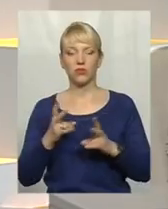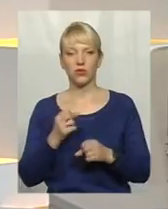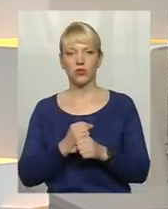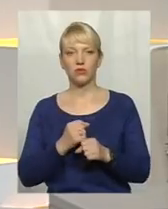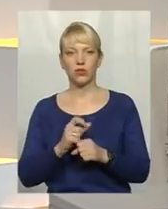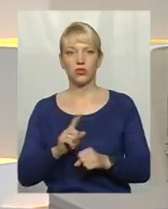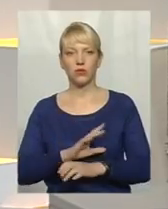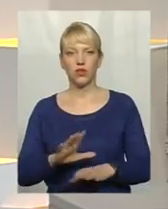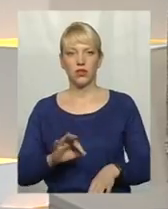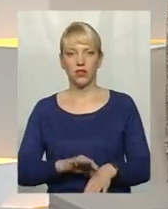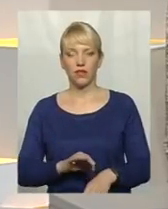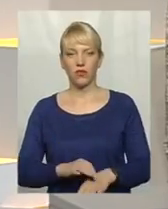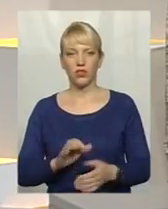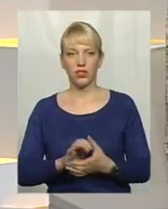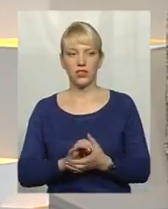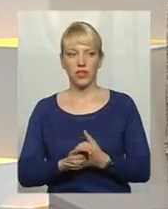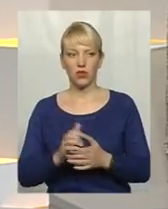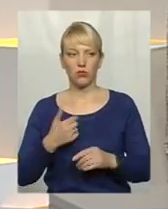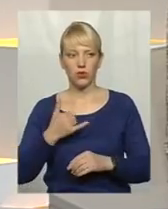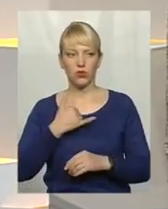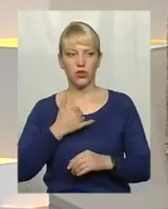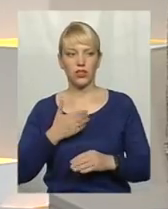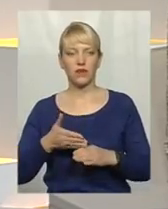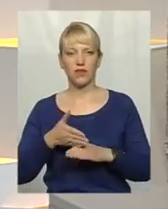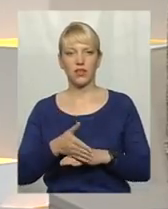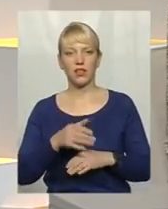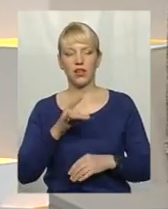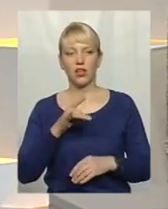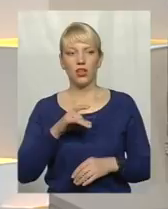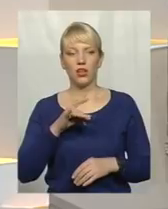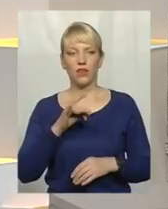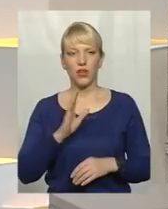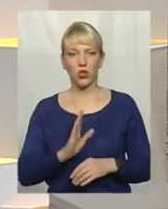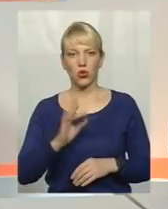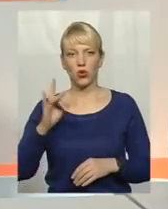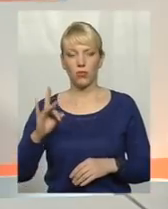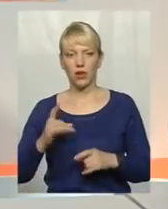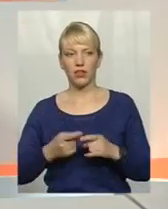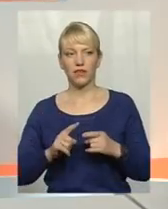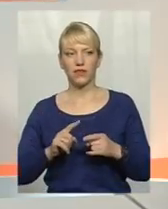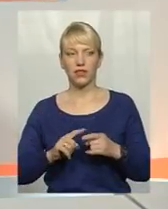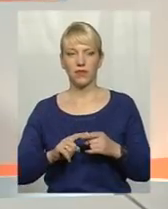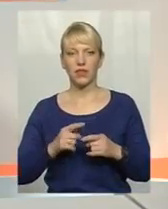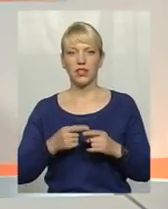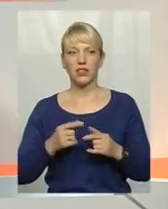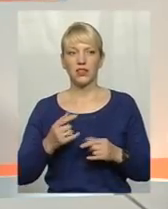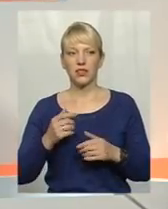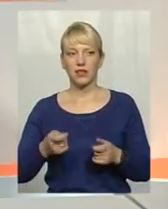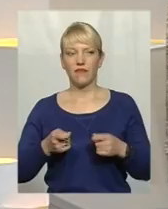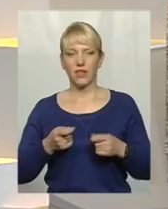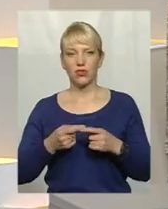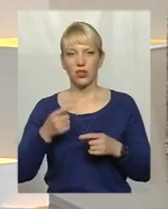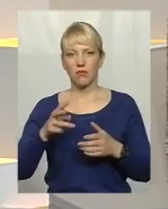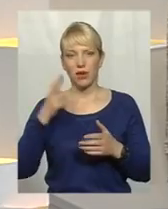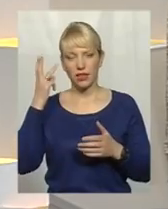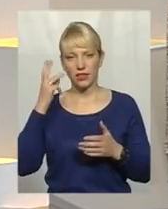аби не захворіти. Знайомтеся, сьогодні до нас завітала Вікторія Романівна-Леньга, завідувача інфекційного буксованого відділення для дітей Хмельницької міської